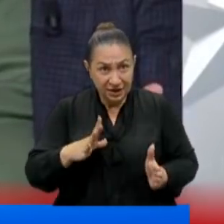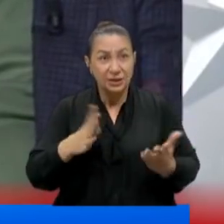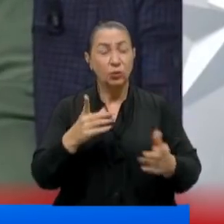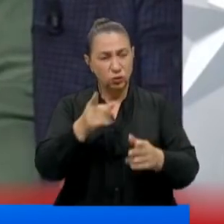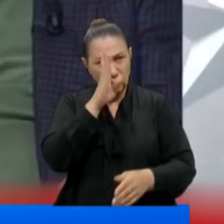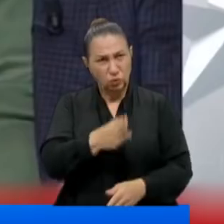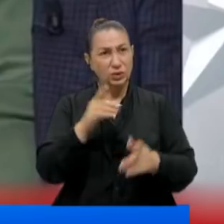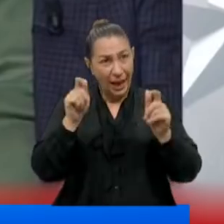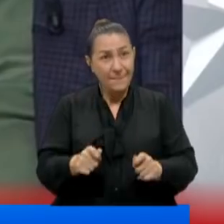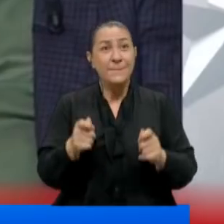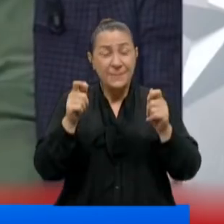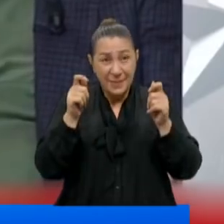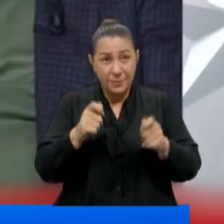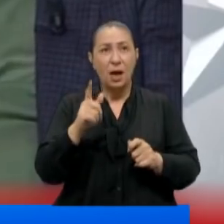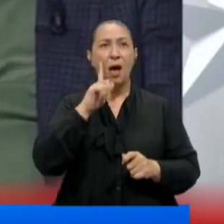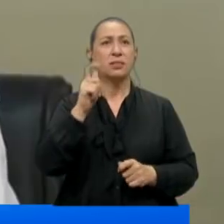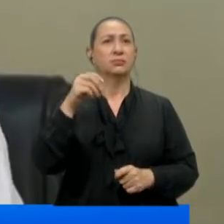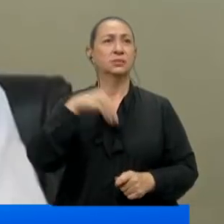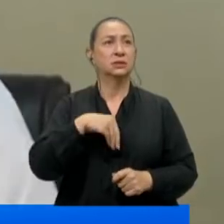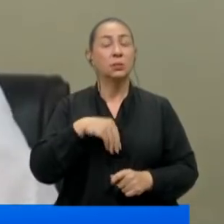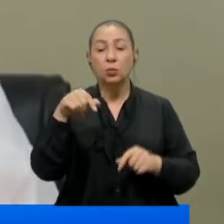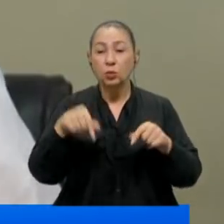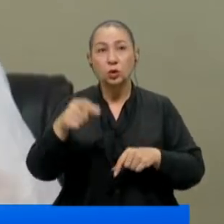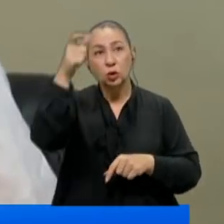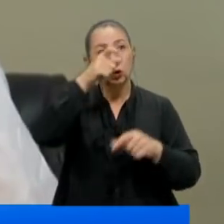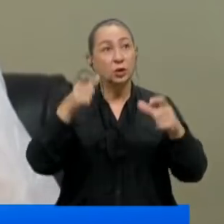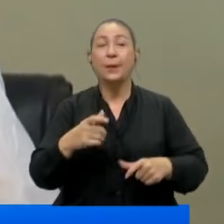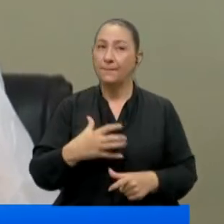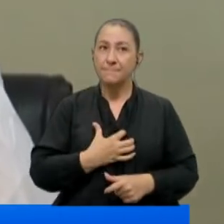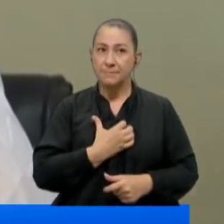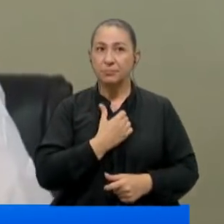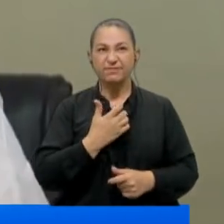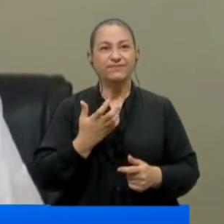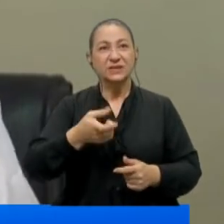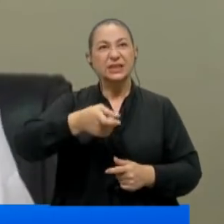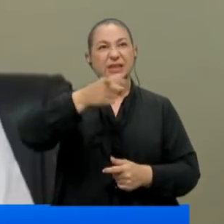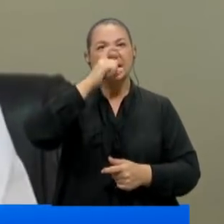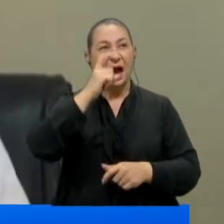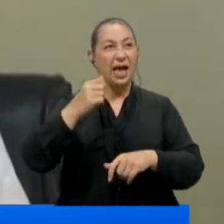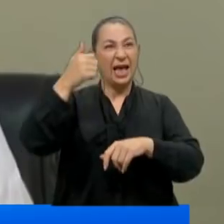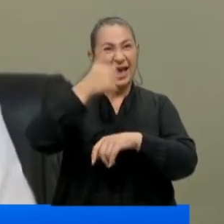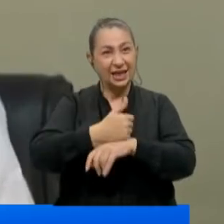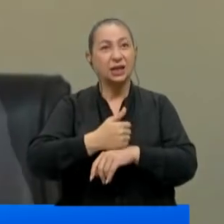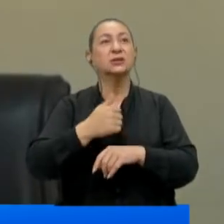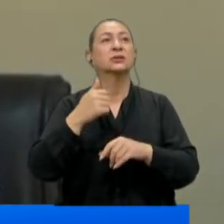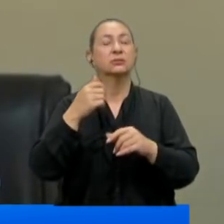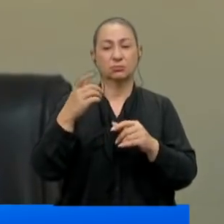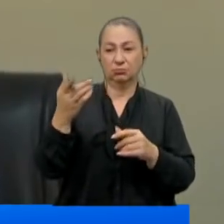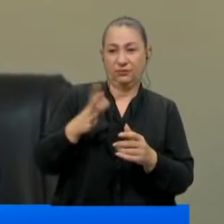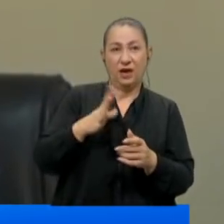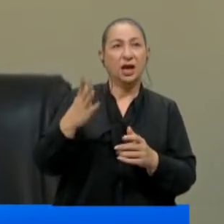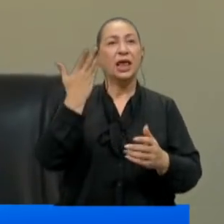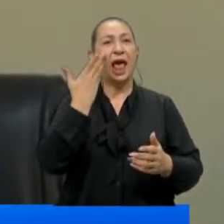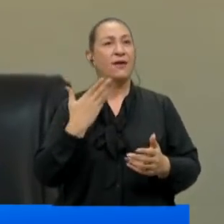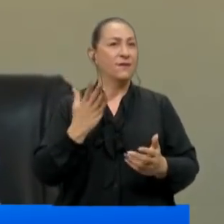dürüst yap. Dürüst yap da adam sansınlar. Bugün Türkiye'de maalesef saray iktidarı terörü var, keyfilik